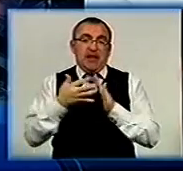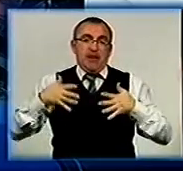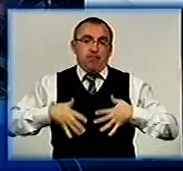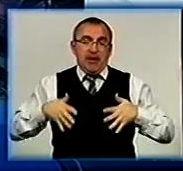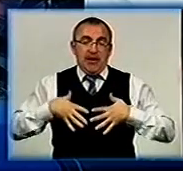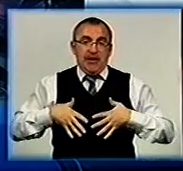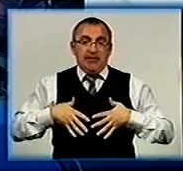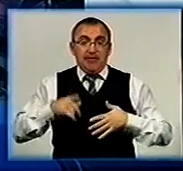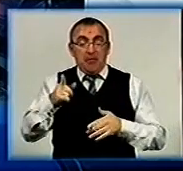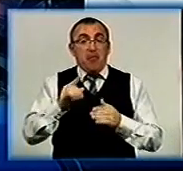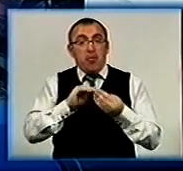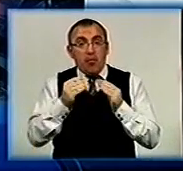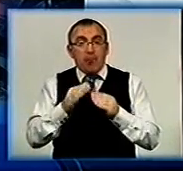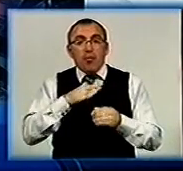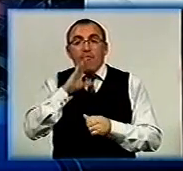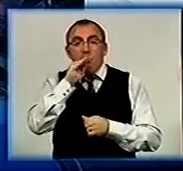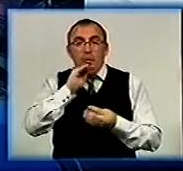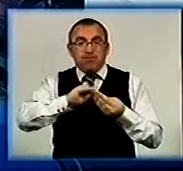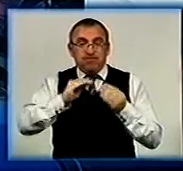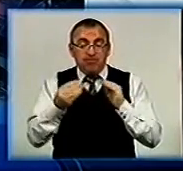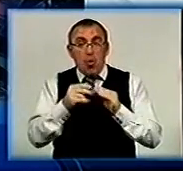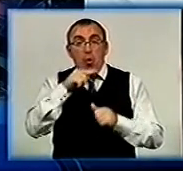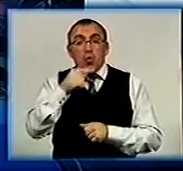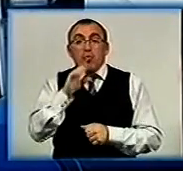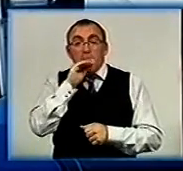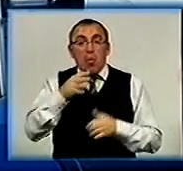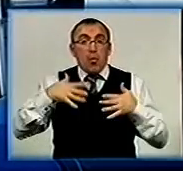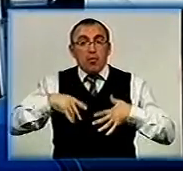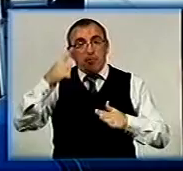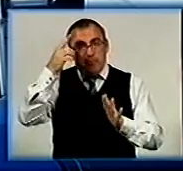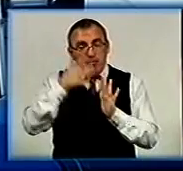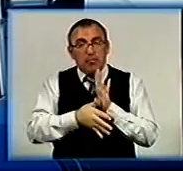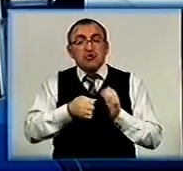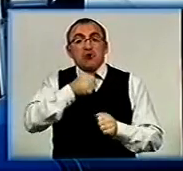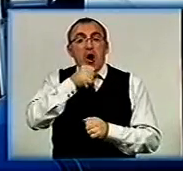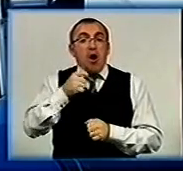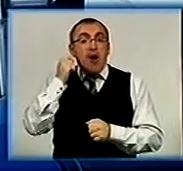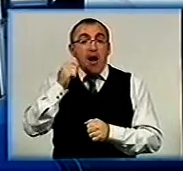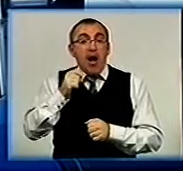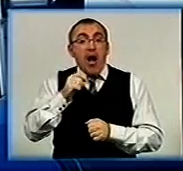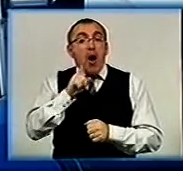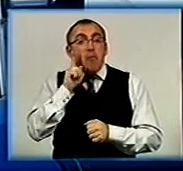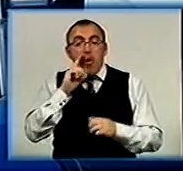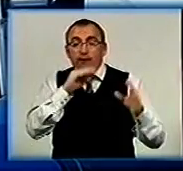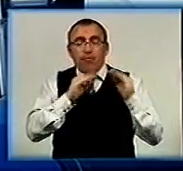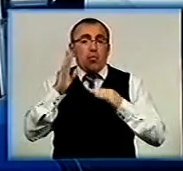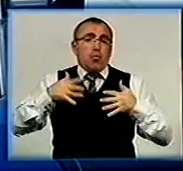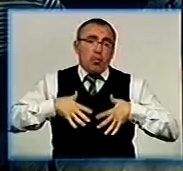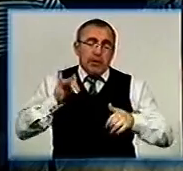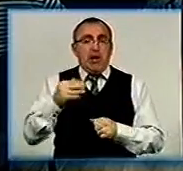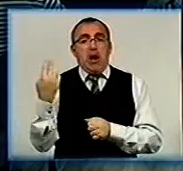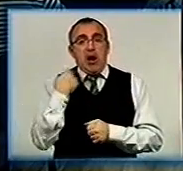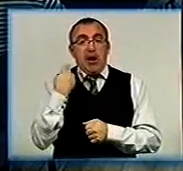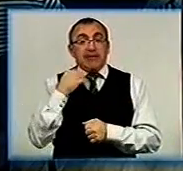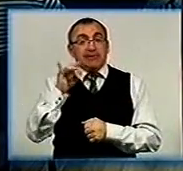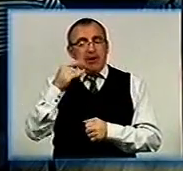Півні проблеми виникали через мовний бар'єр. Адже російську мову Грузію пам'ятають люди старшого віку. А мовець спілкується грузинською та англійською.